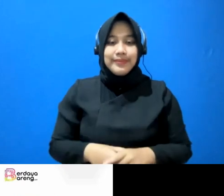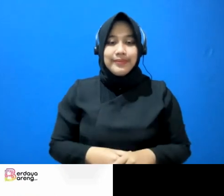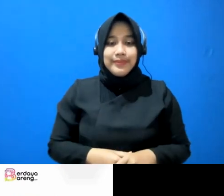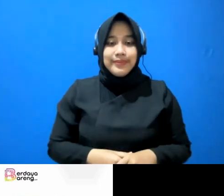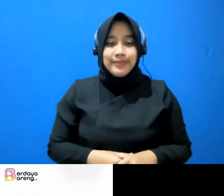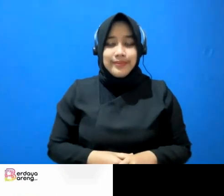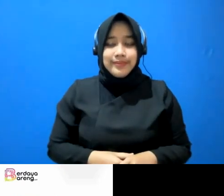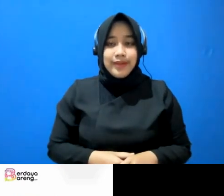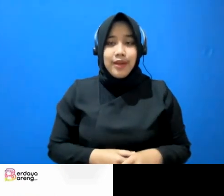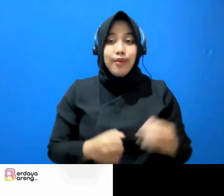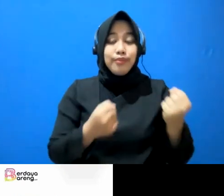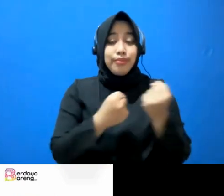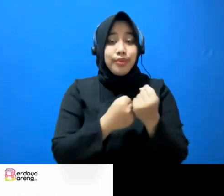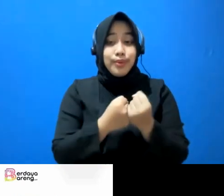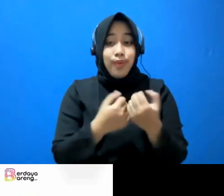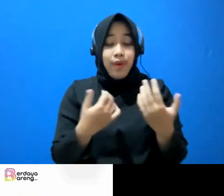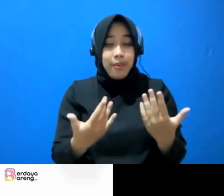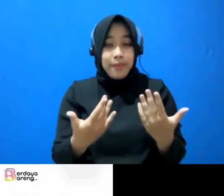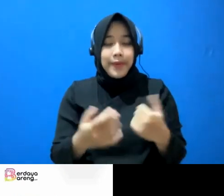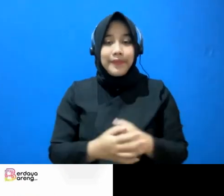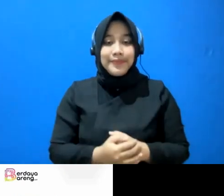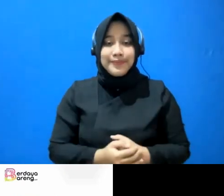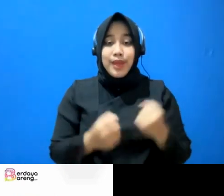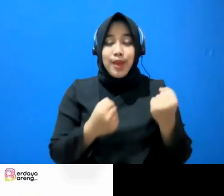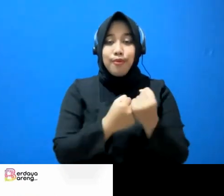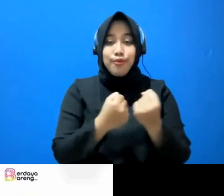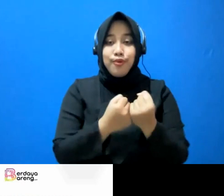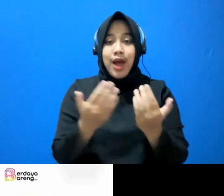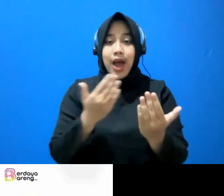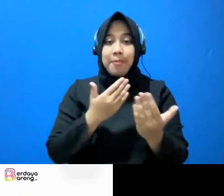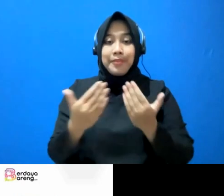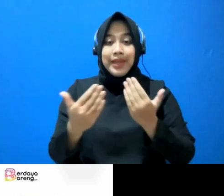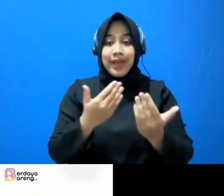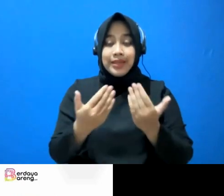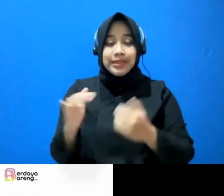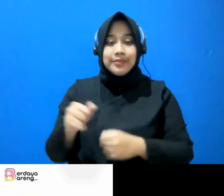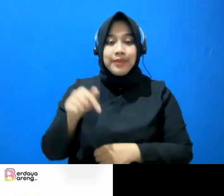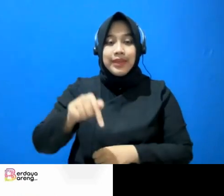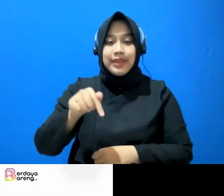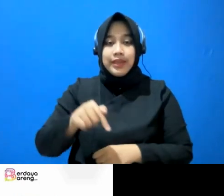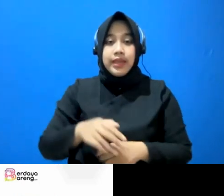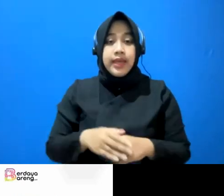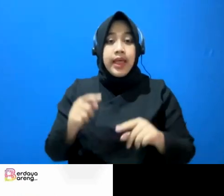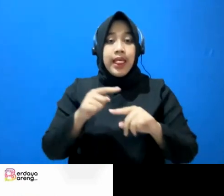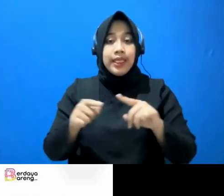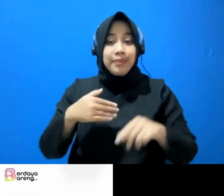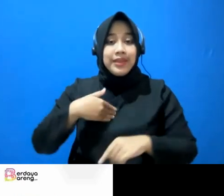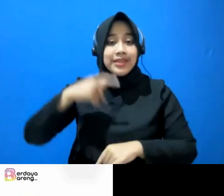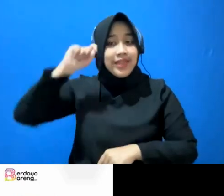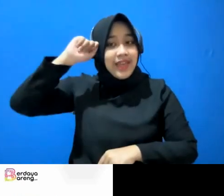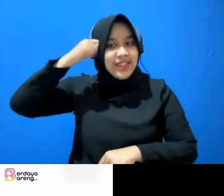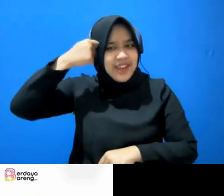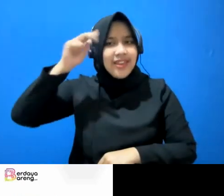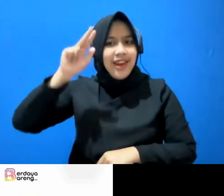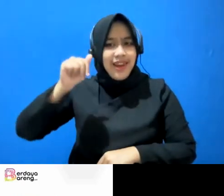Adanya yang namanya aplikasi semacam ini. Tapi saya ingatkan lagi